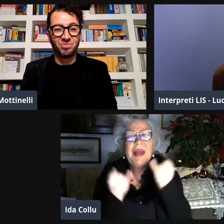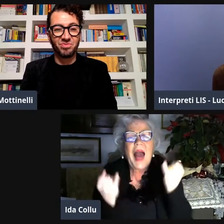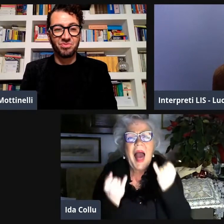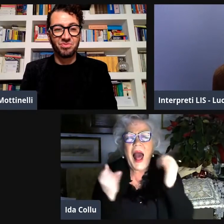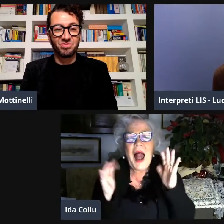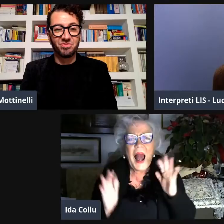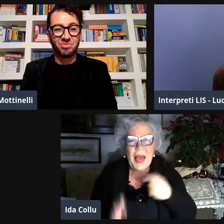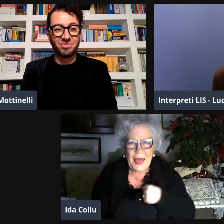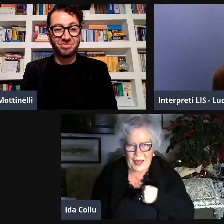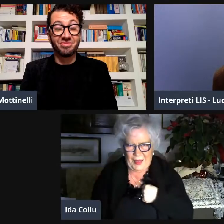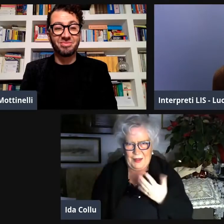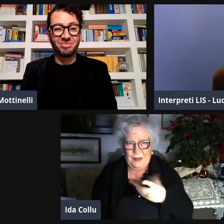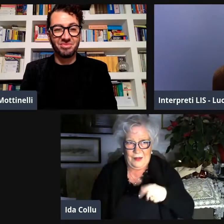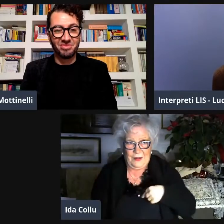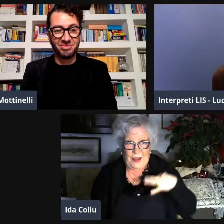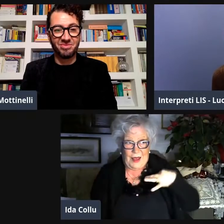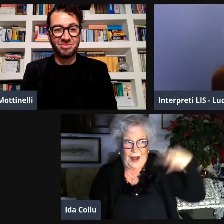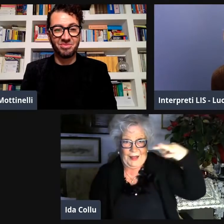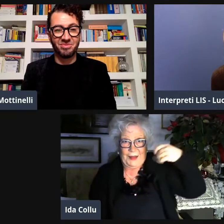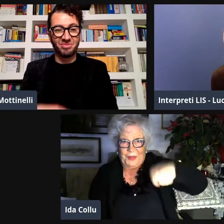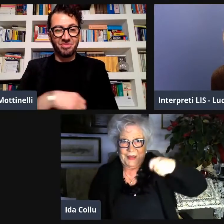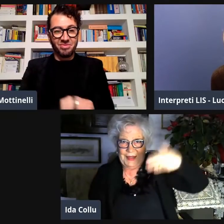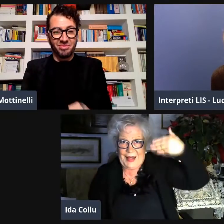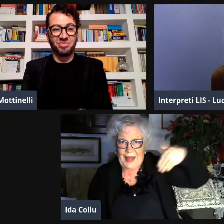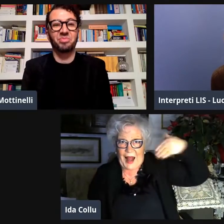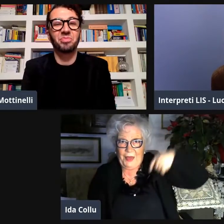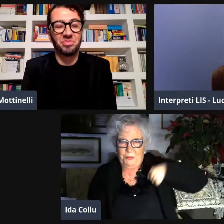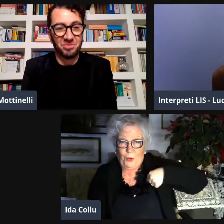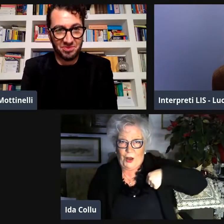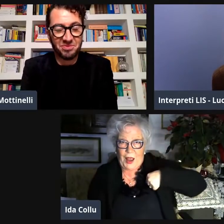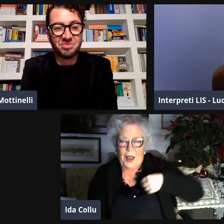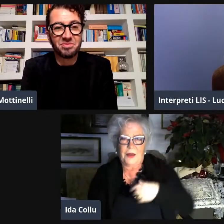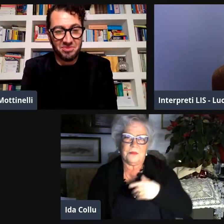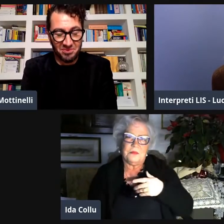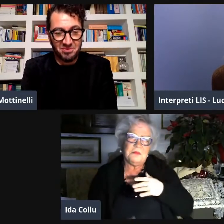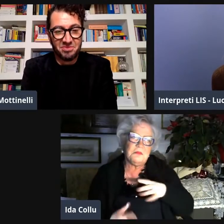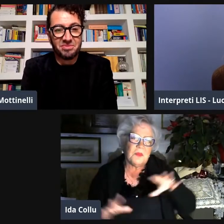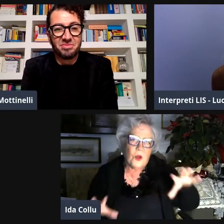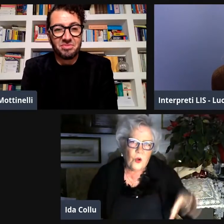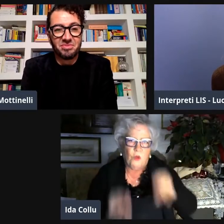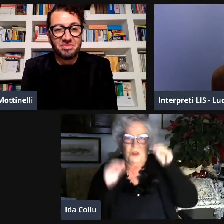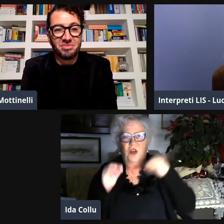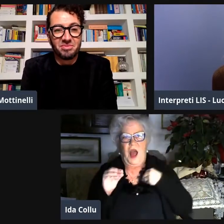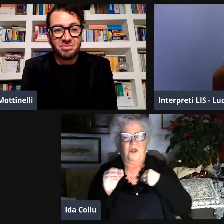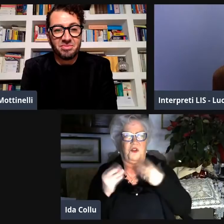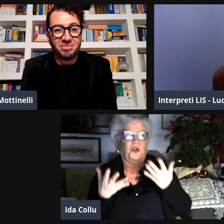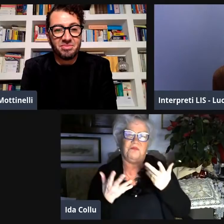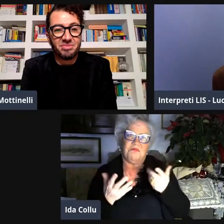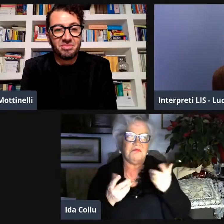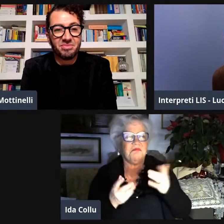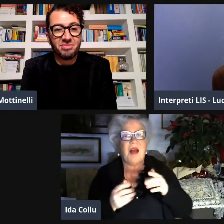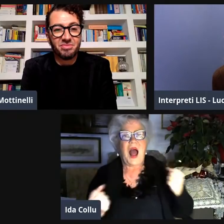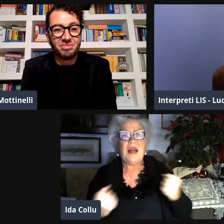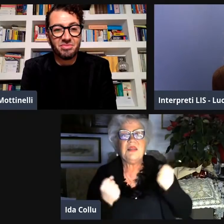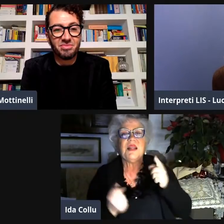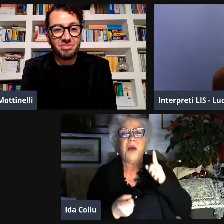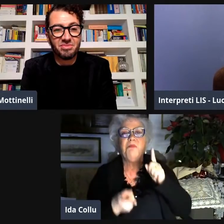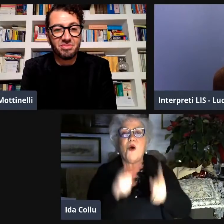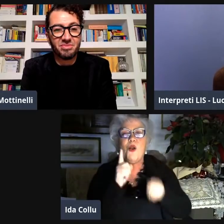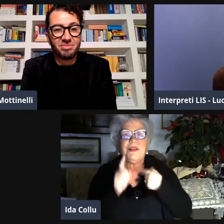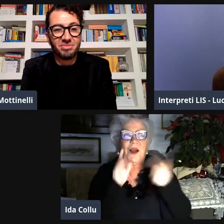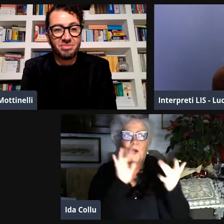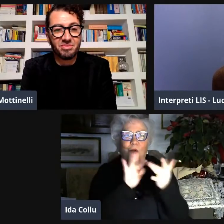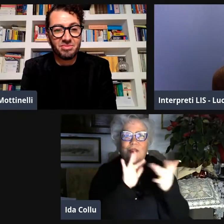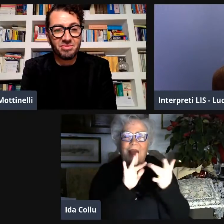e questo è proprio un un esempio banale. Ai miei tempi io